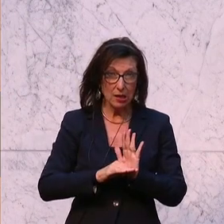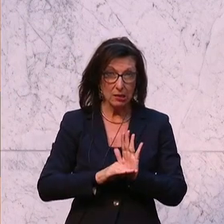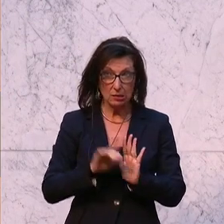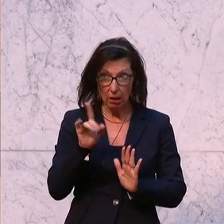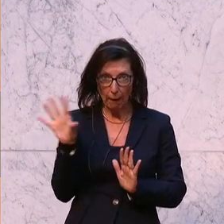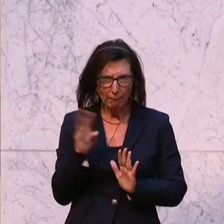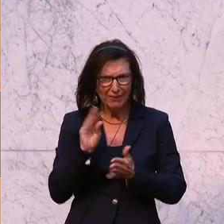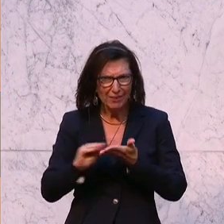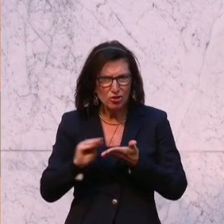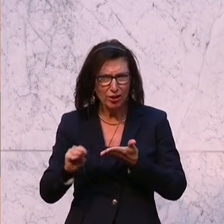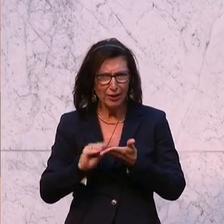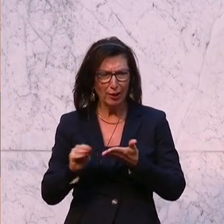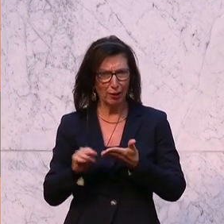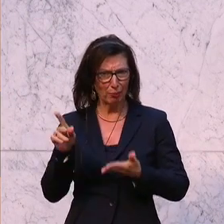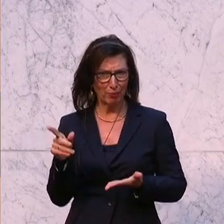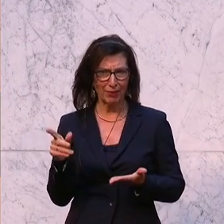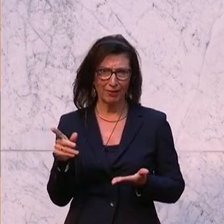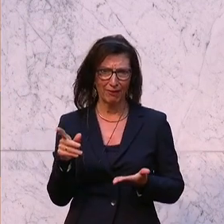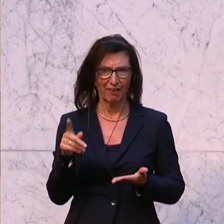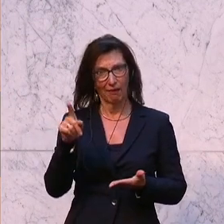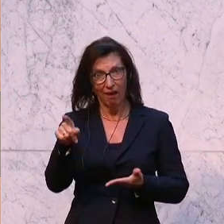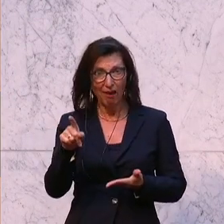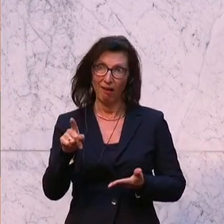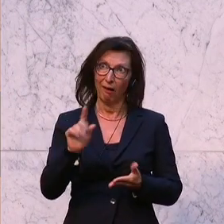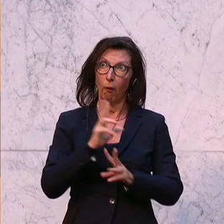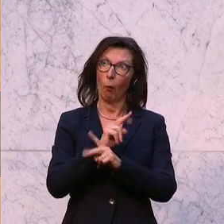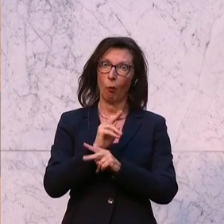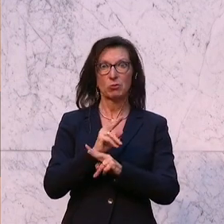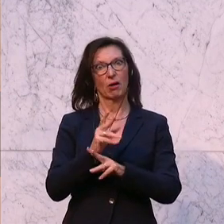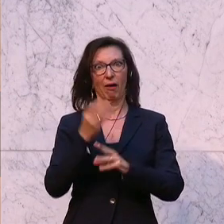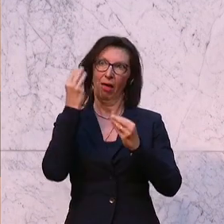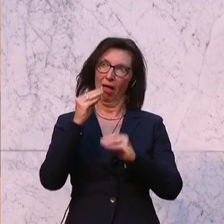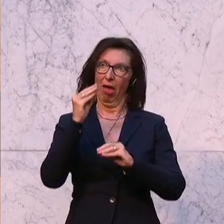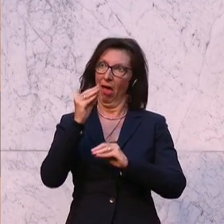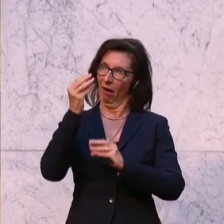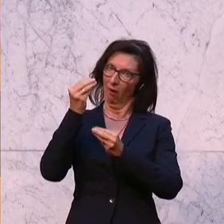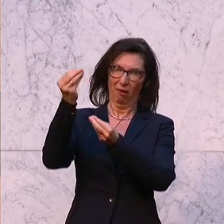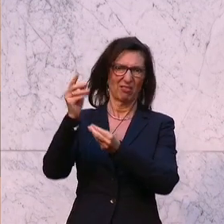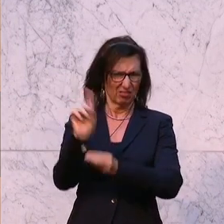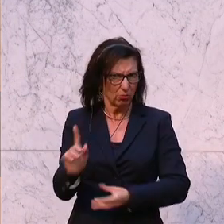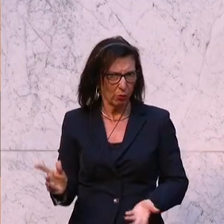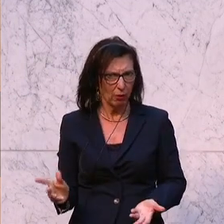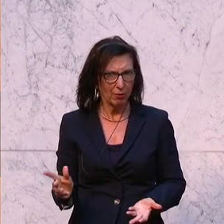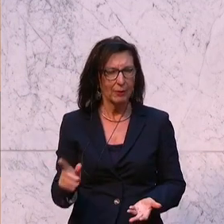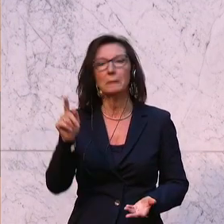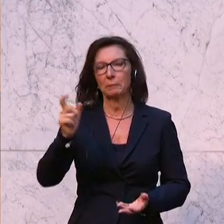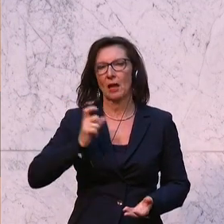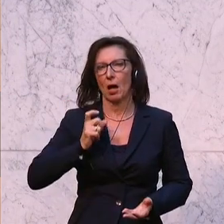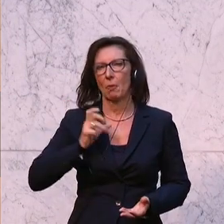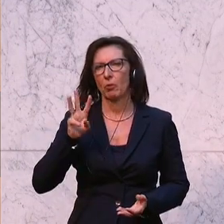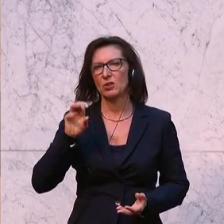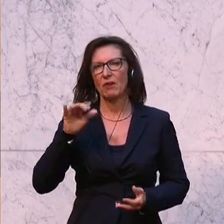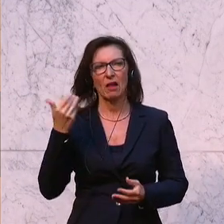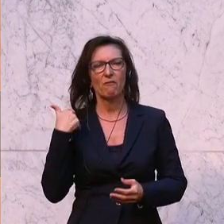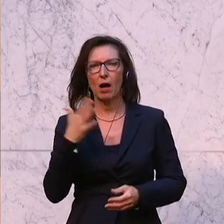verfasst hat und verfasst hat, so etwas nicht haben sollte. Professor Weniger ist auf uns zugekommen, namentlich auch auf die Frau Kollegin